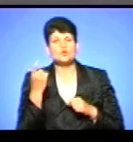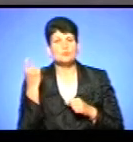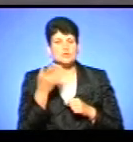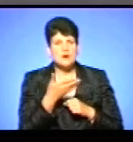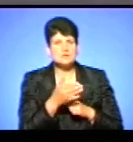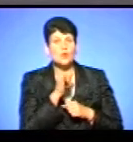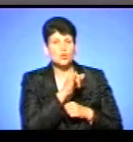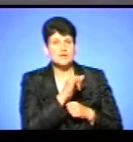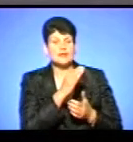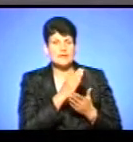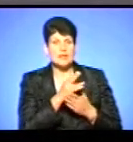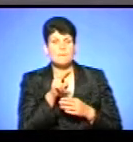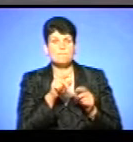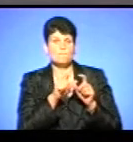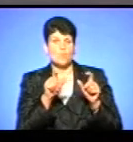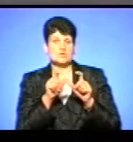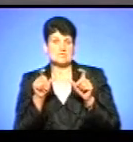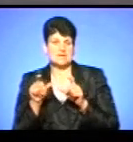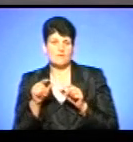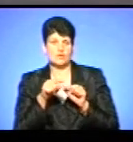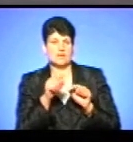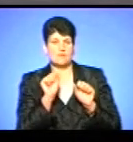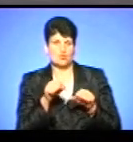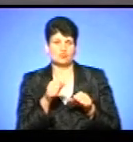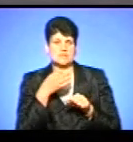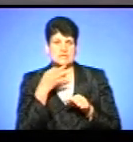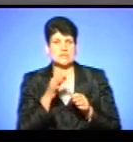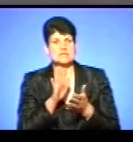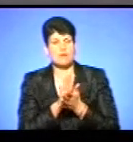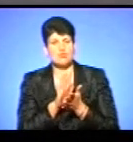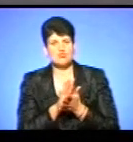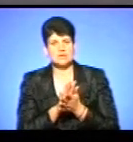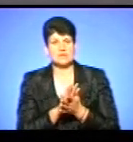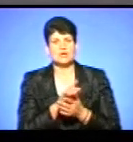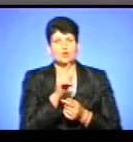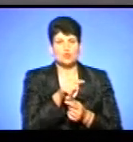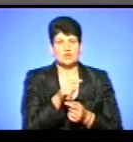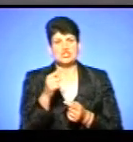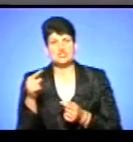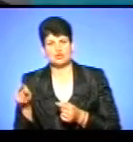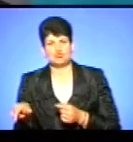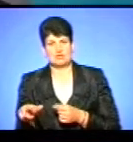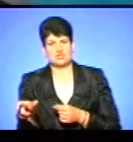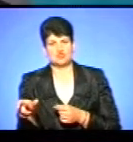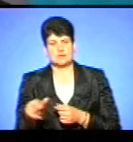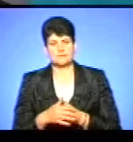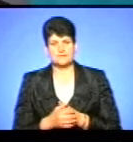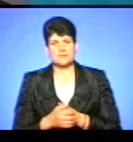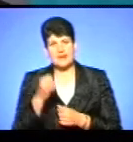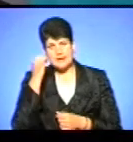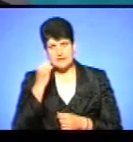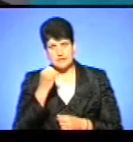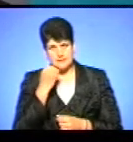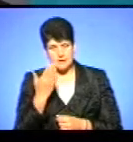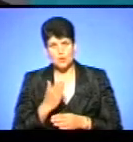є в них пости. В певних точках вони можуть казати про забруднення тієї чи іншої річки. Дякую